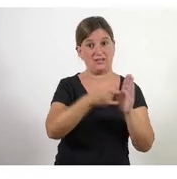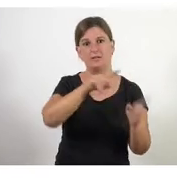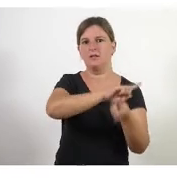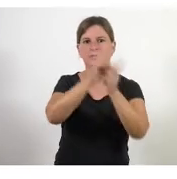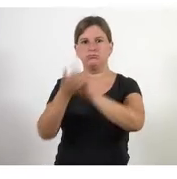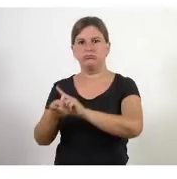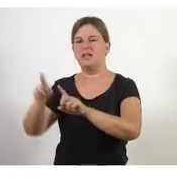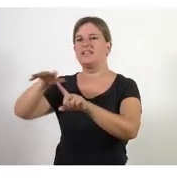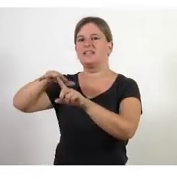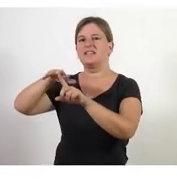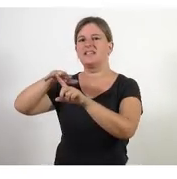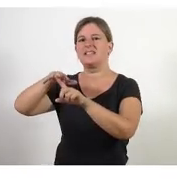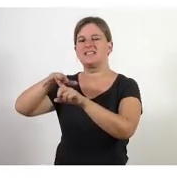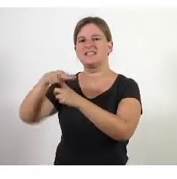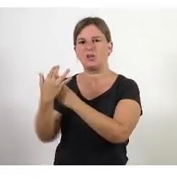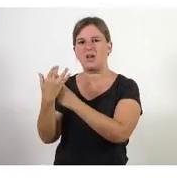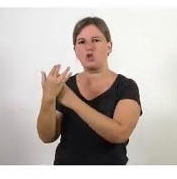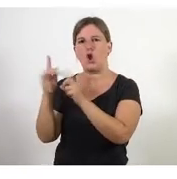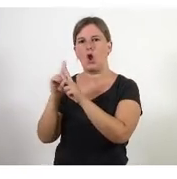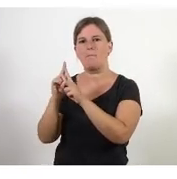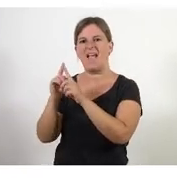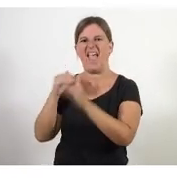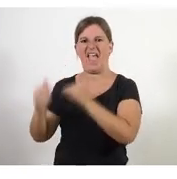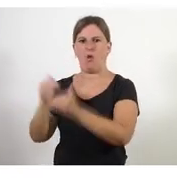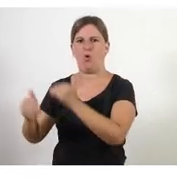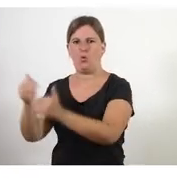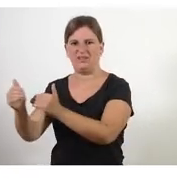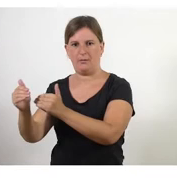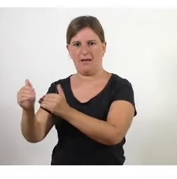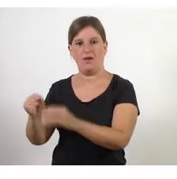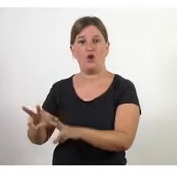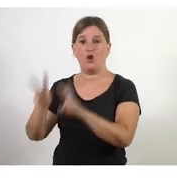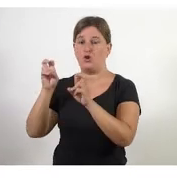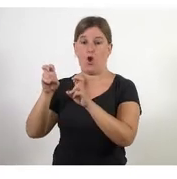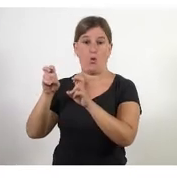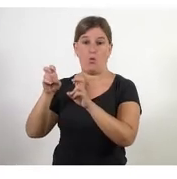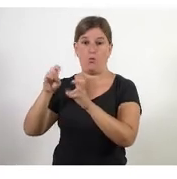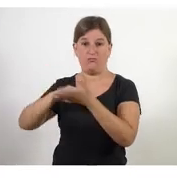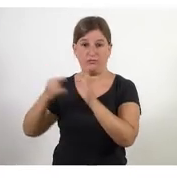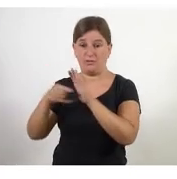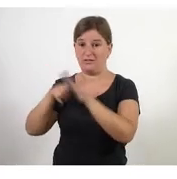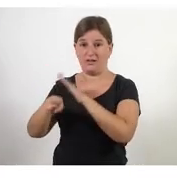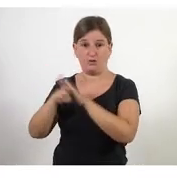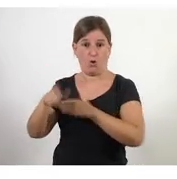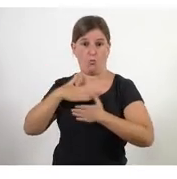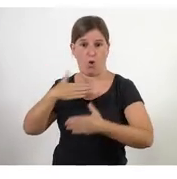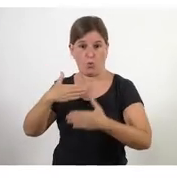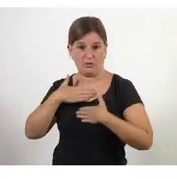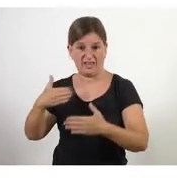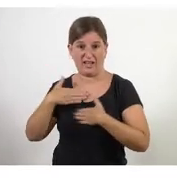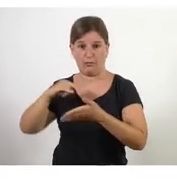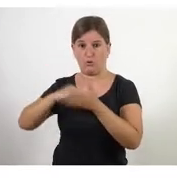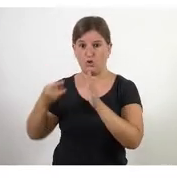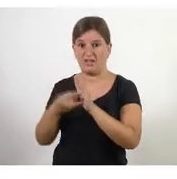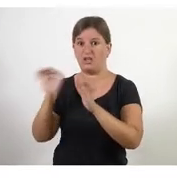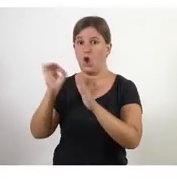un sistema evolutiu que és la nova forma de gestionar projectes projectes de voluntariat projectes d'intervenció social fins i